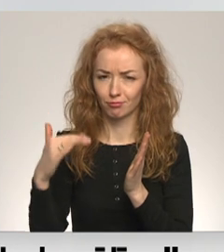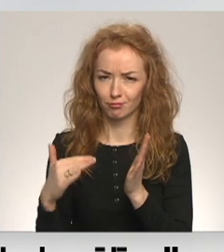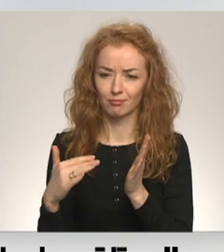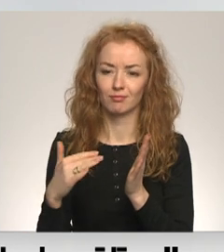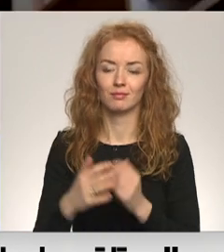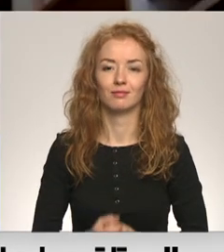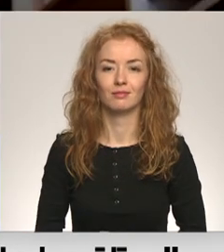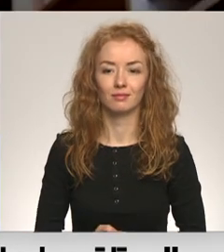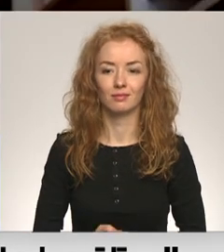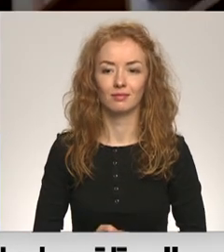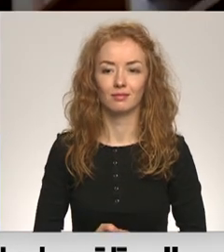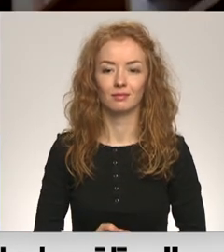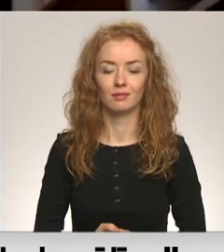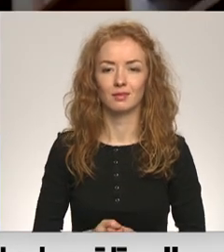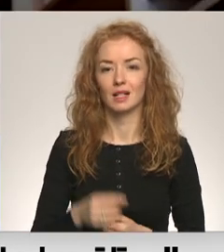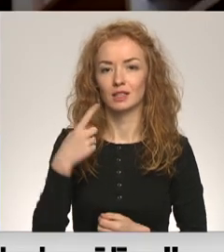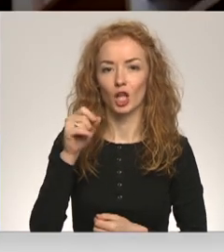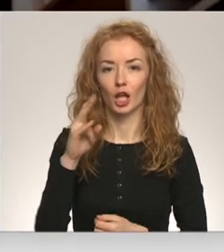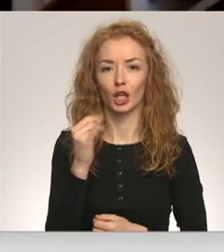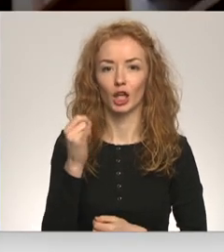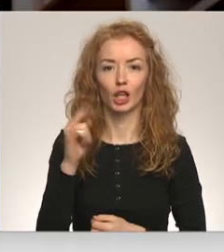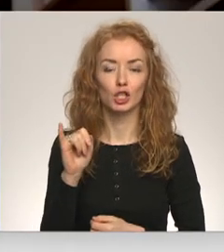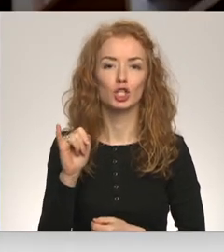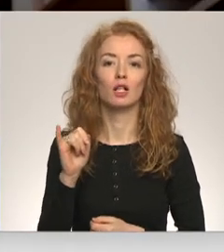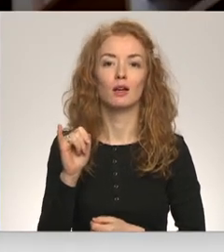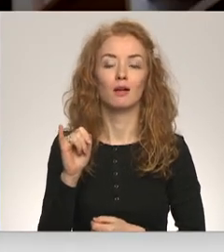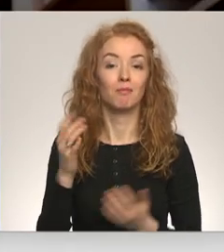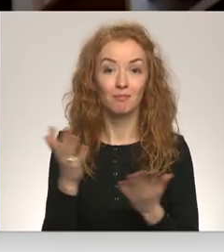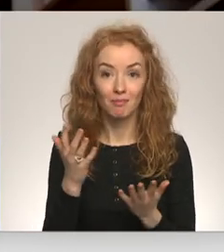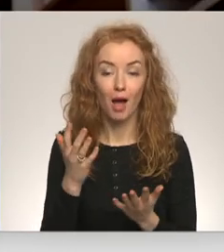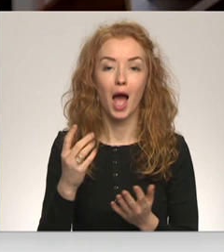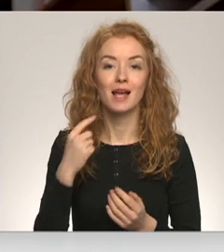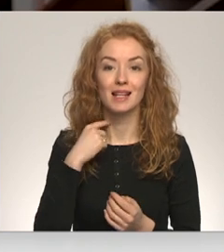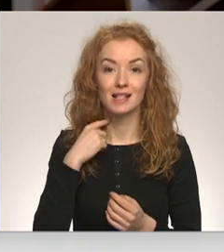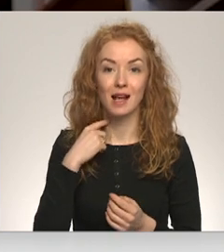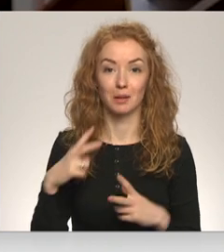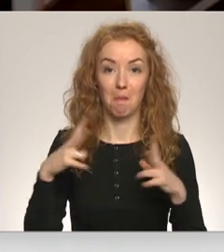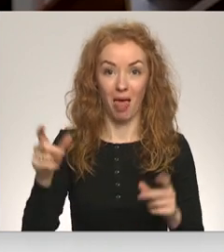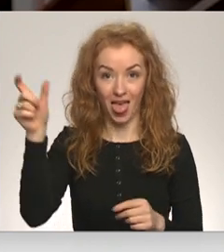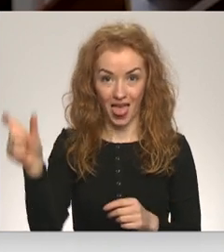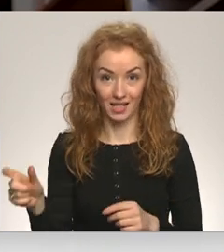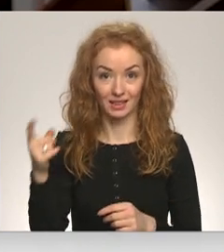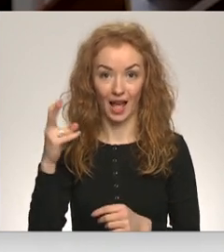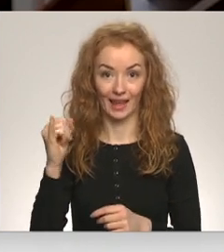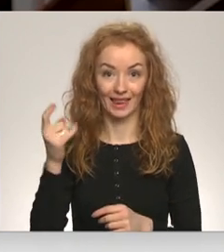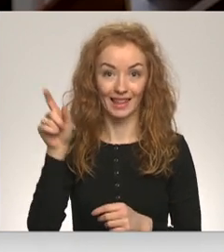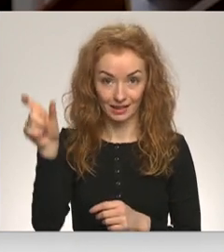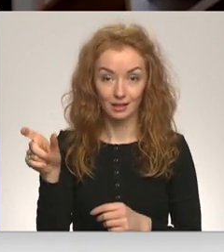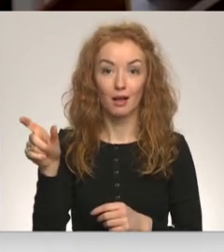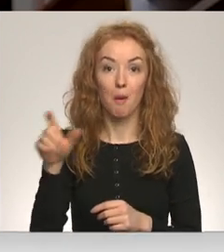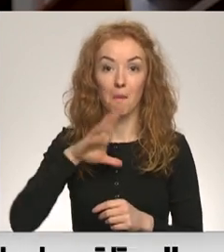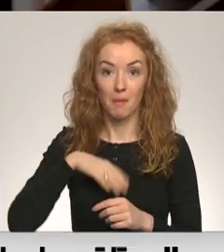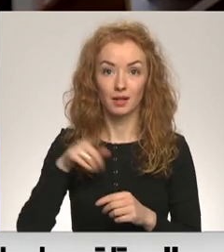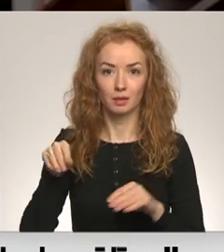pat staķīši. Staķīši. Rīgas mēra vārdā nosauktie stabiņi, kas Rīgā strauji parādījās gan